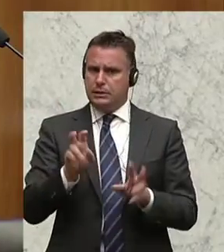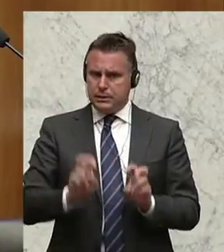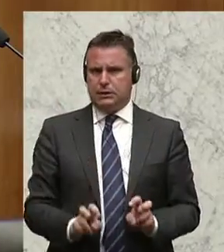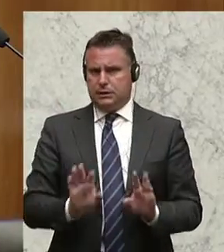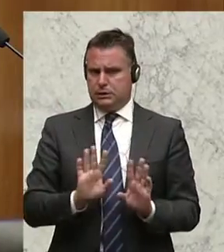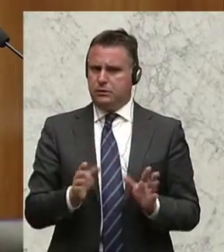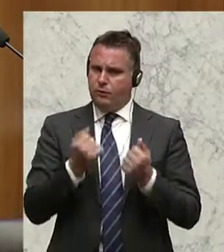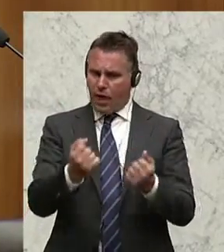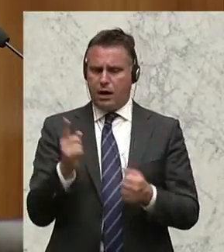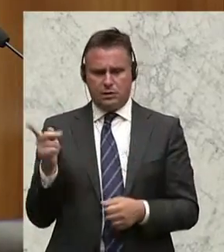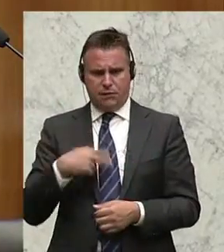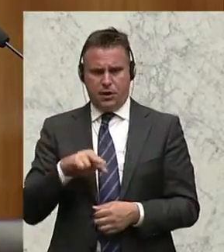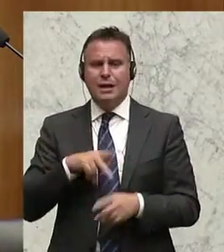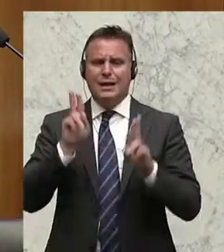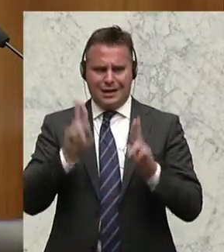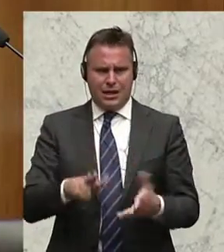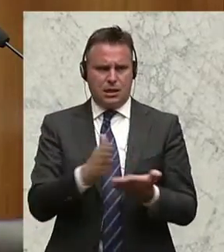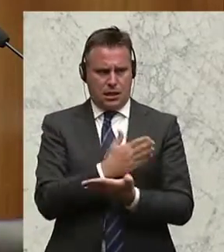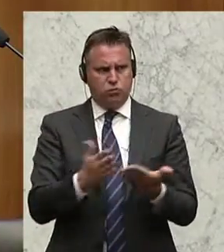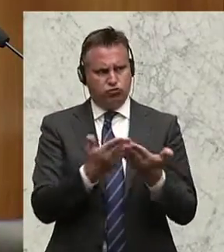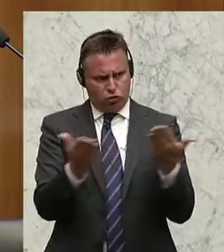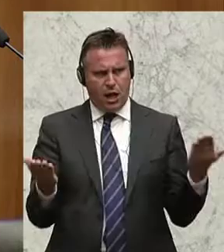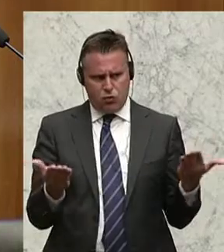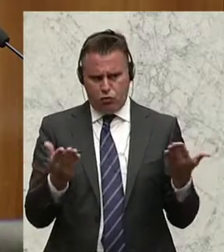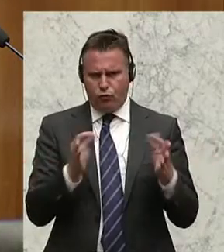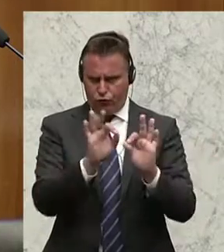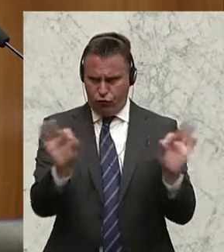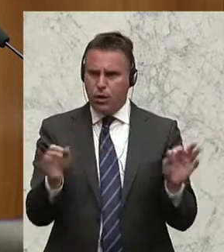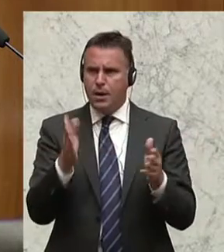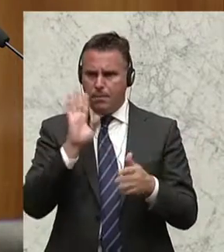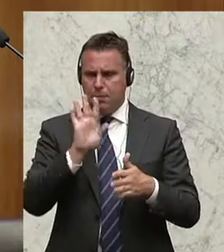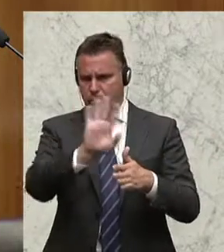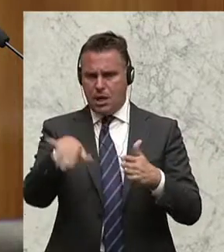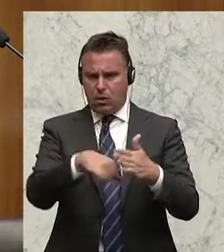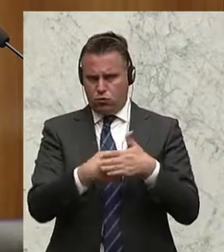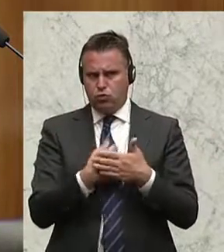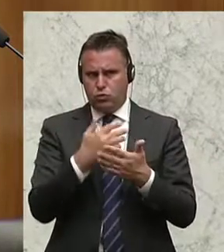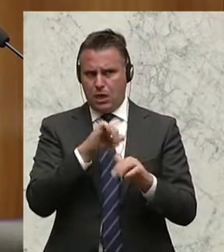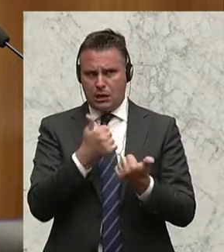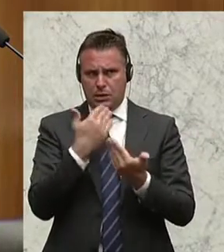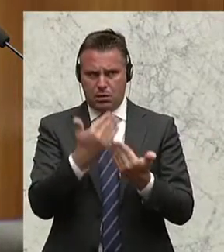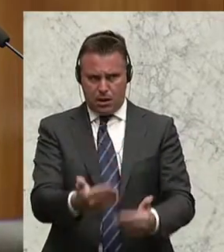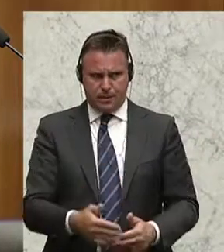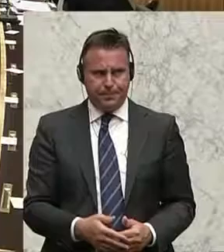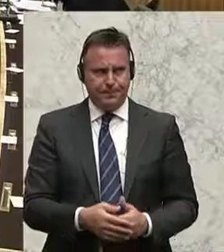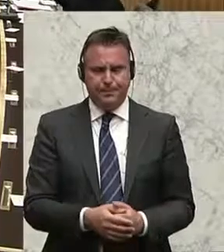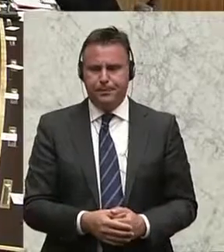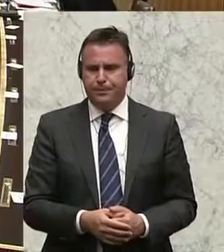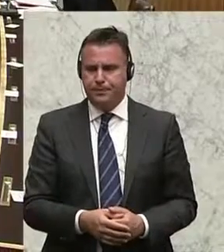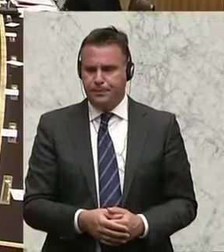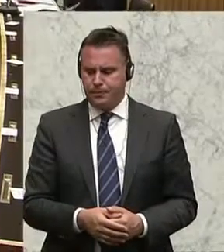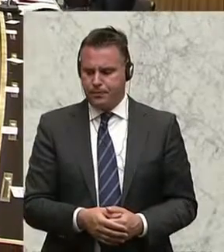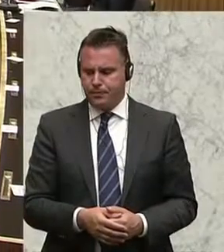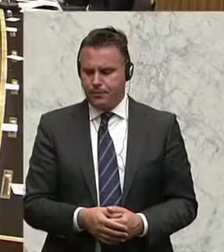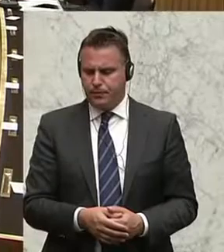richtige Entscheidung, die Sie hier jetzt treffen und dürfte dafür auch um Ihre Unterstützung bitten. Herzlichen Dank. Von einer